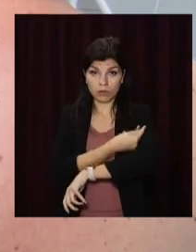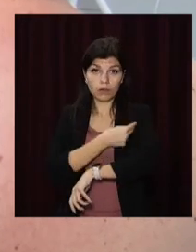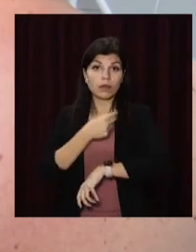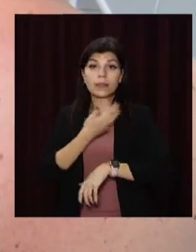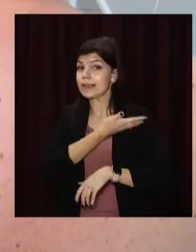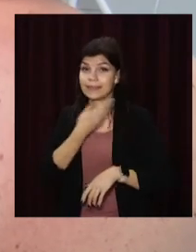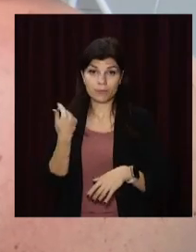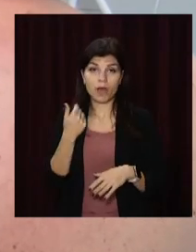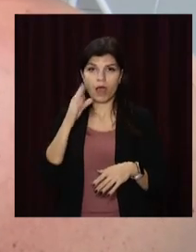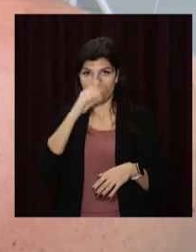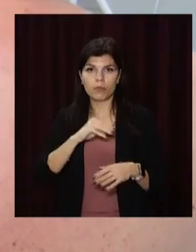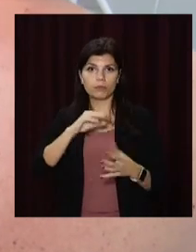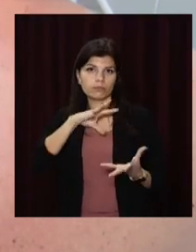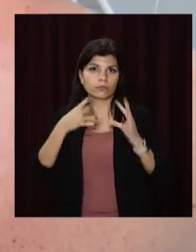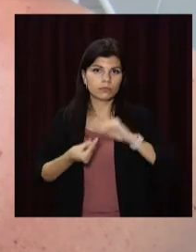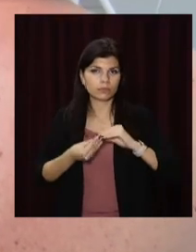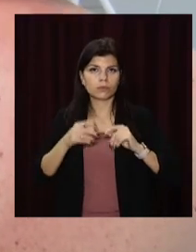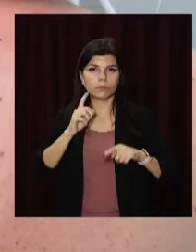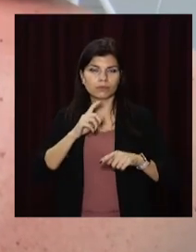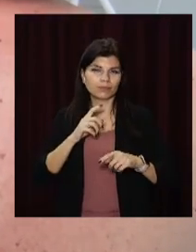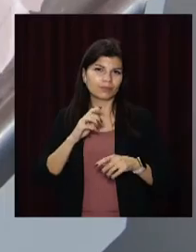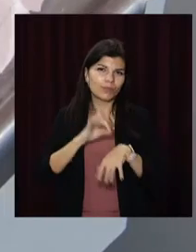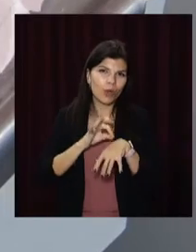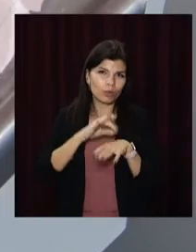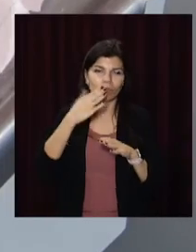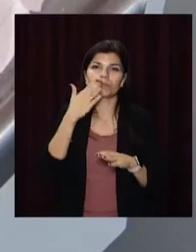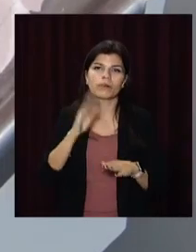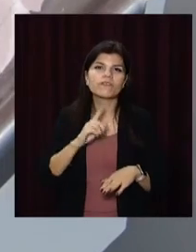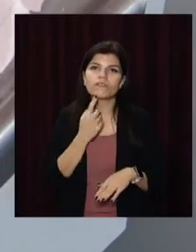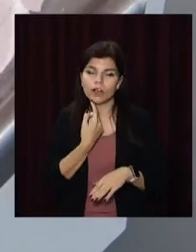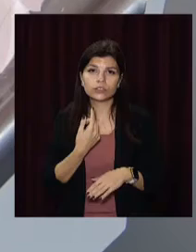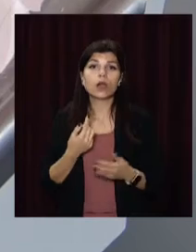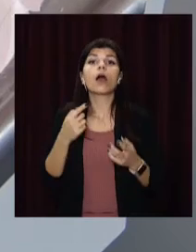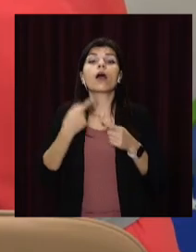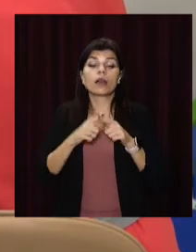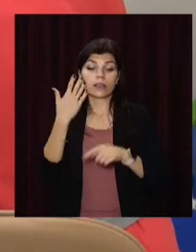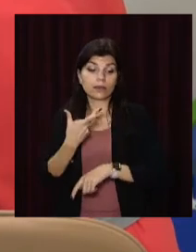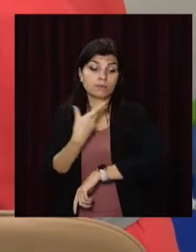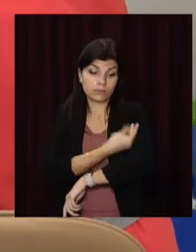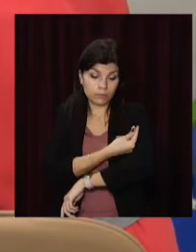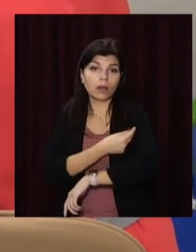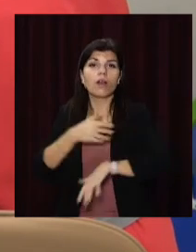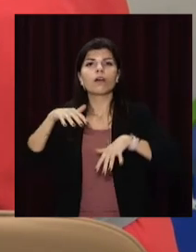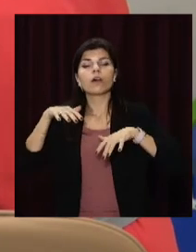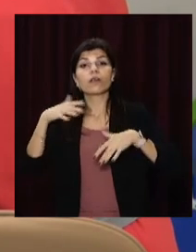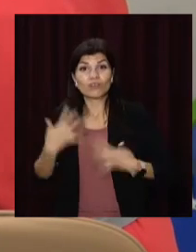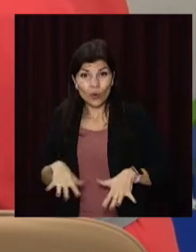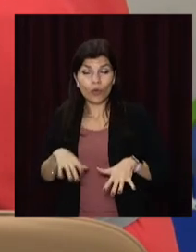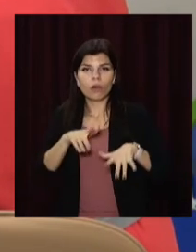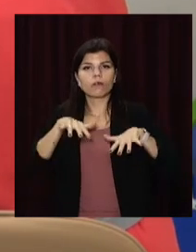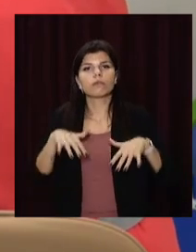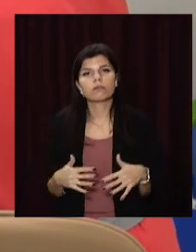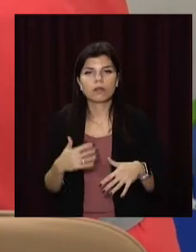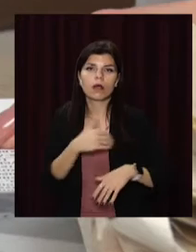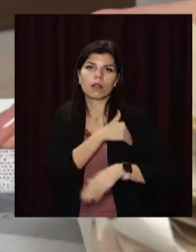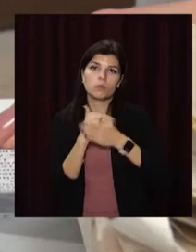явище, кажуть лікарі. Втома, жар, головний біль – типова реакція організму в перші три дні після вакцинації. У Дніпрі